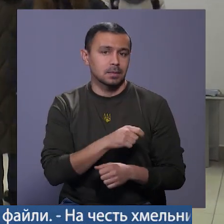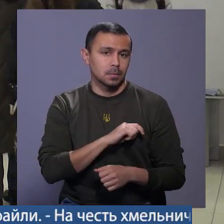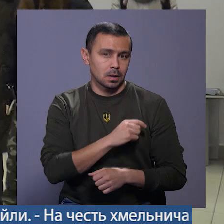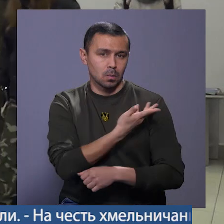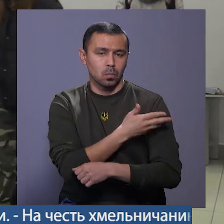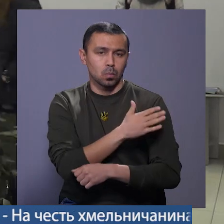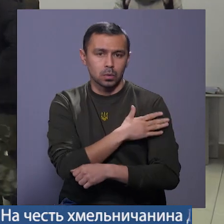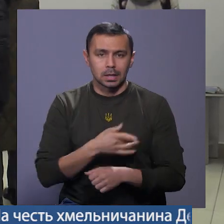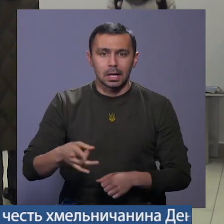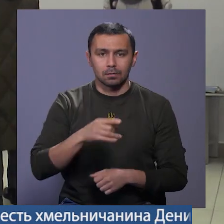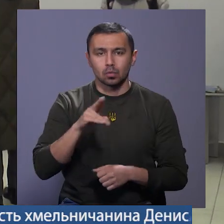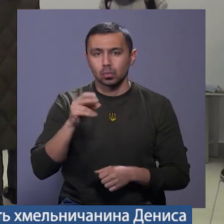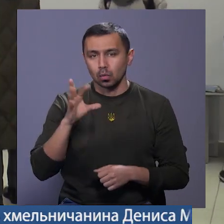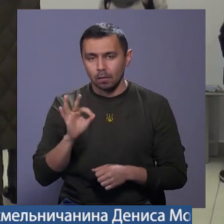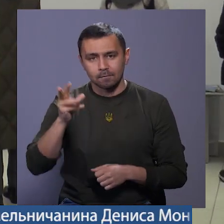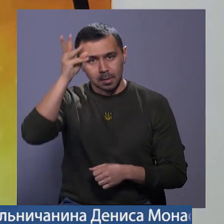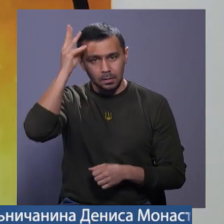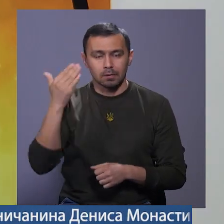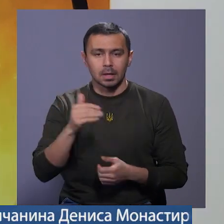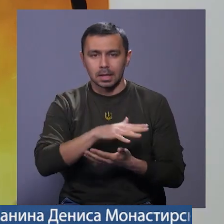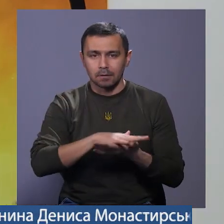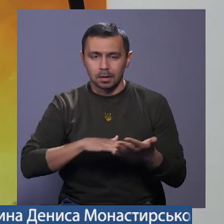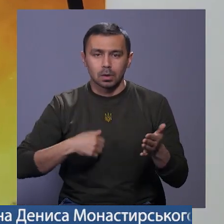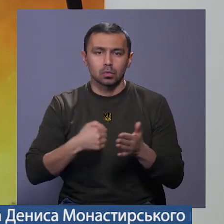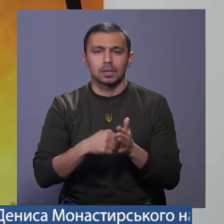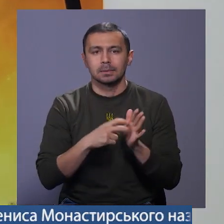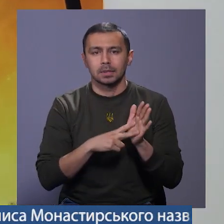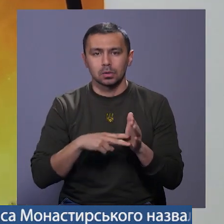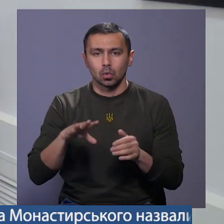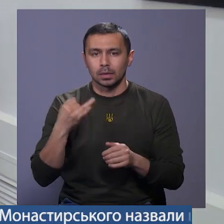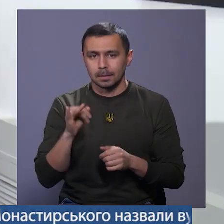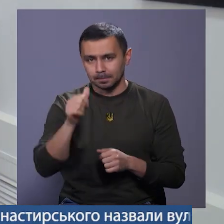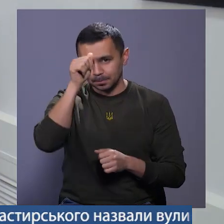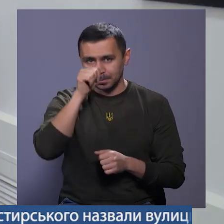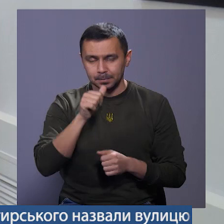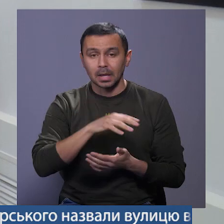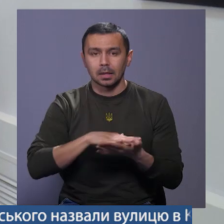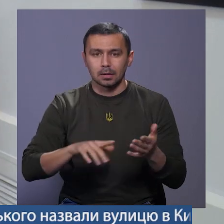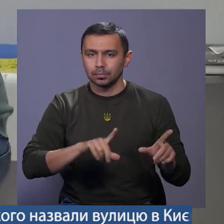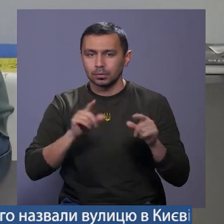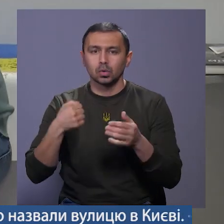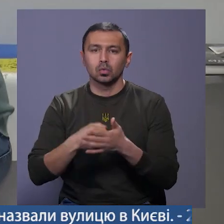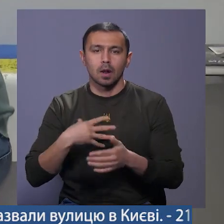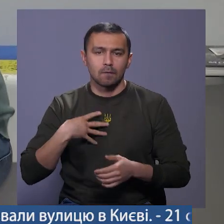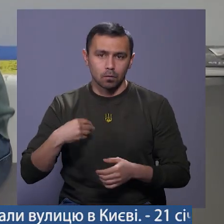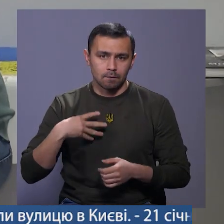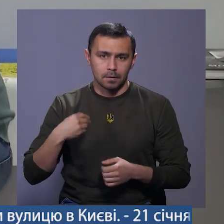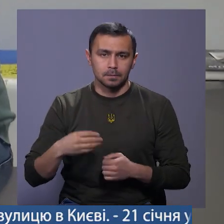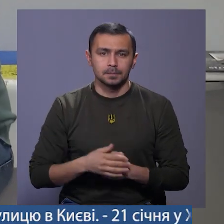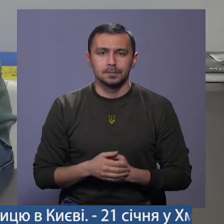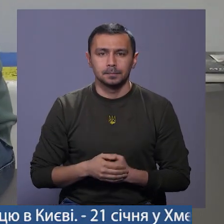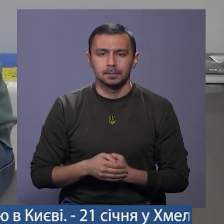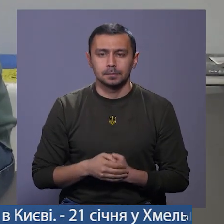Польщі, Рівному та Дубно. У Хмельницькому вона триватиме до 17 лютого. Далі поїде до Львова. Ірина Муляр,